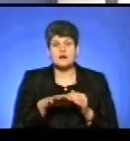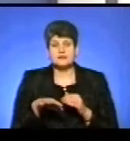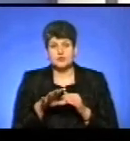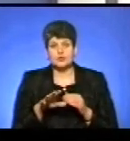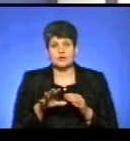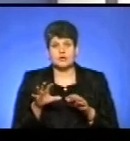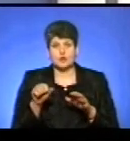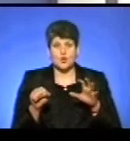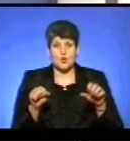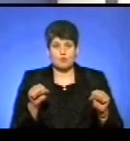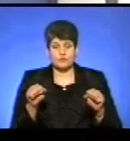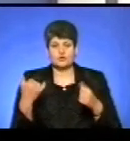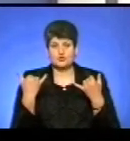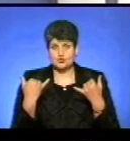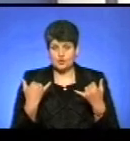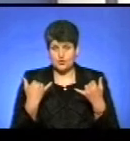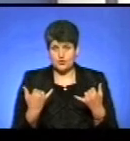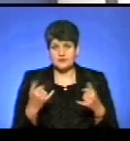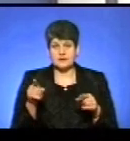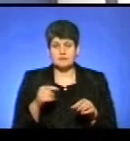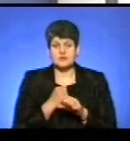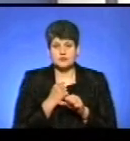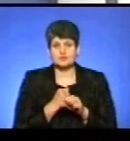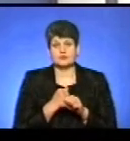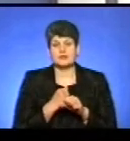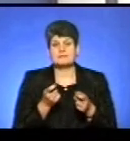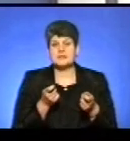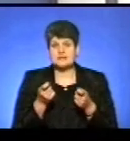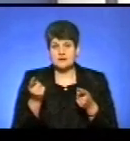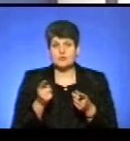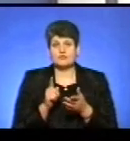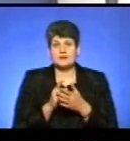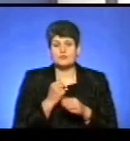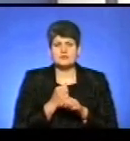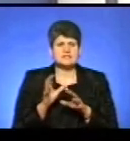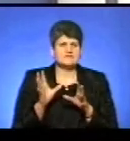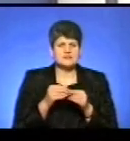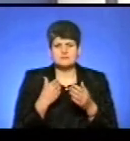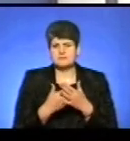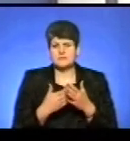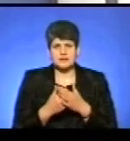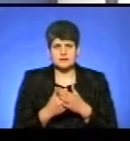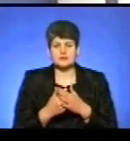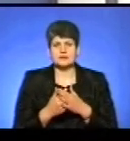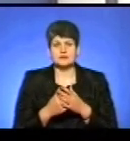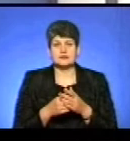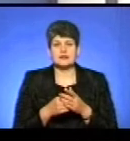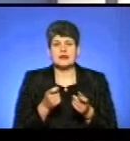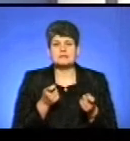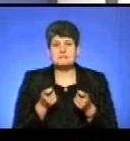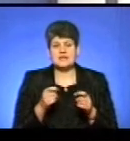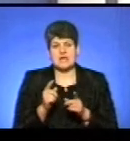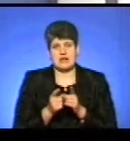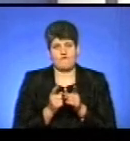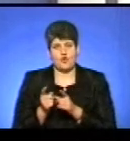які є окуповані, сьогодні також там працюють цивільні адміністрації, тобто, мають пропрацюватися всі моделі, можливі, на цій адмінреформи. Ми